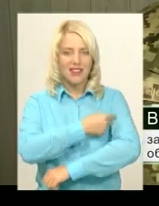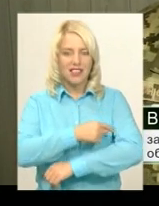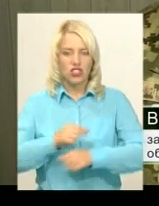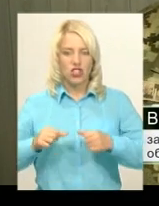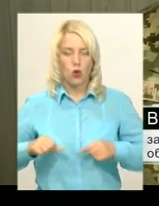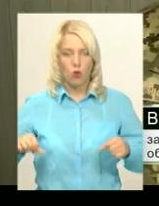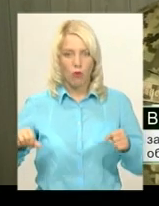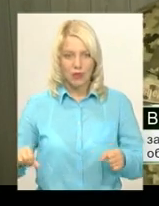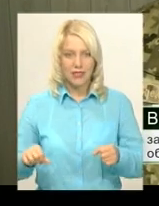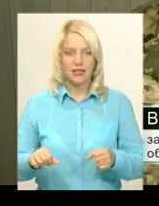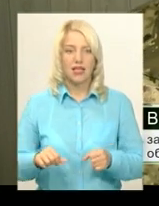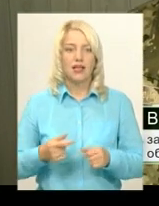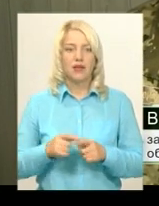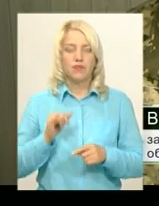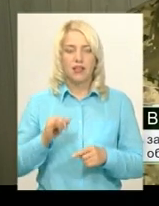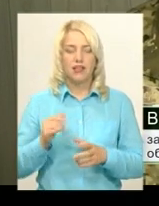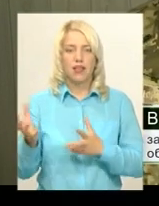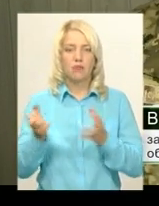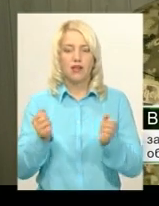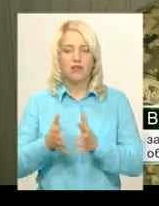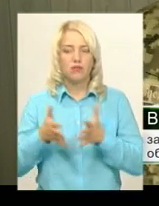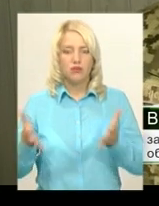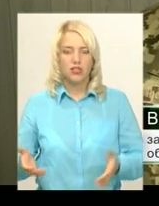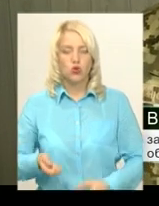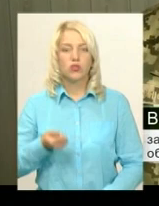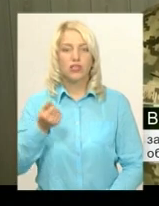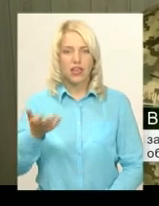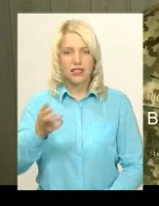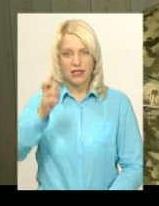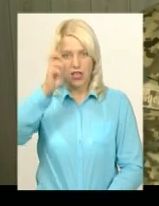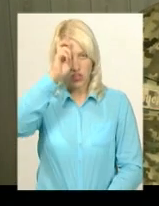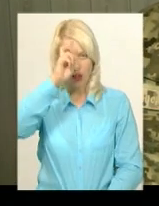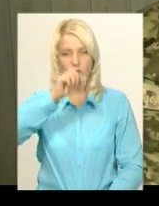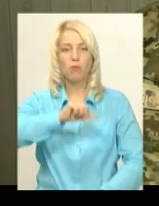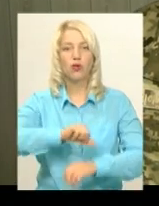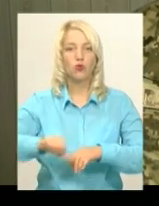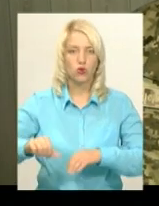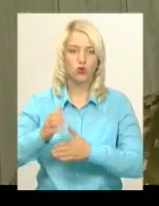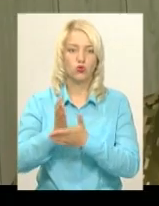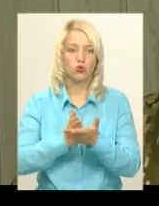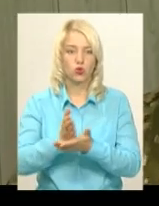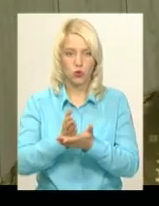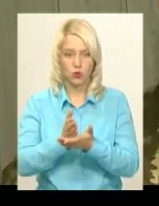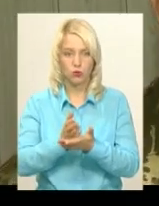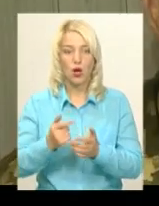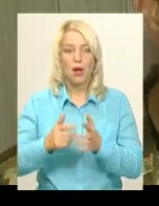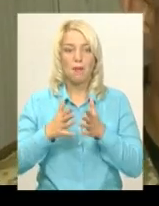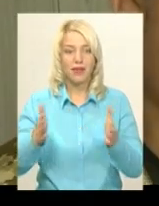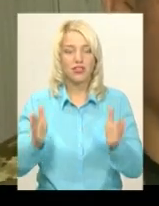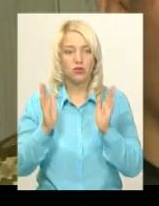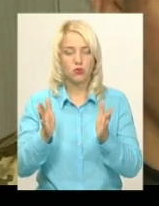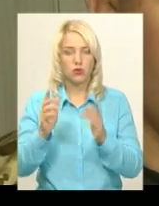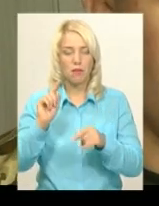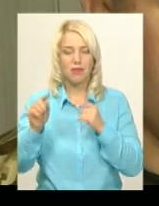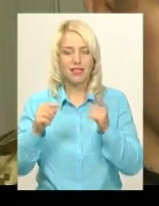ресурсу і набирають більшу кількість в державну прикордонну службу та на Національну говардію України. Більше буде призвано в тих